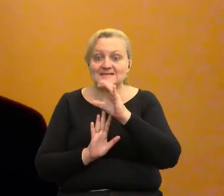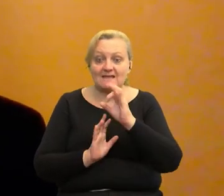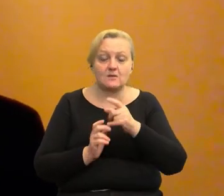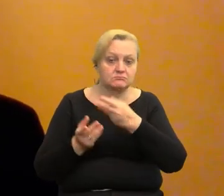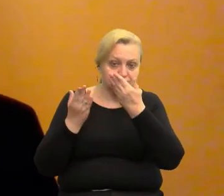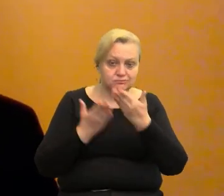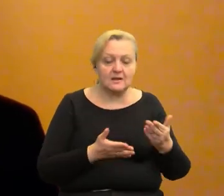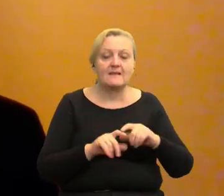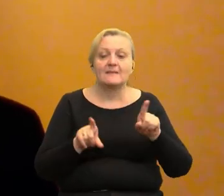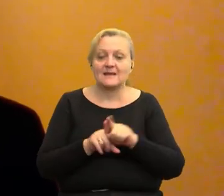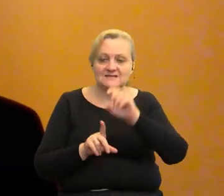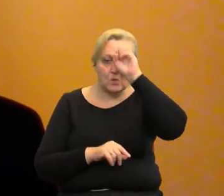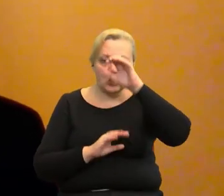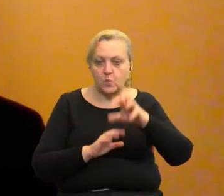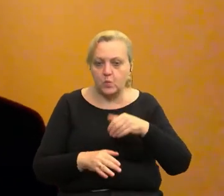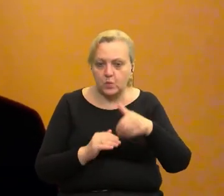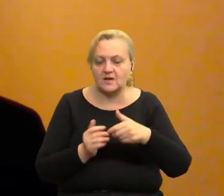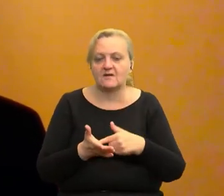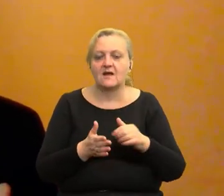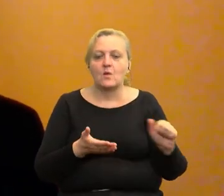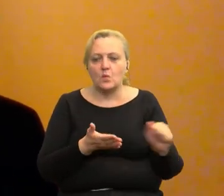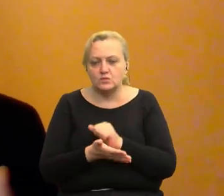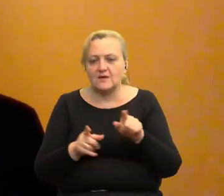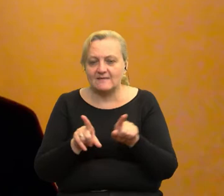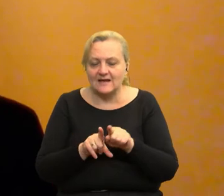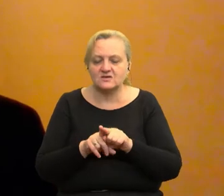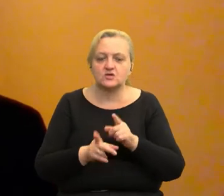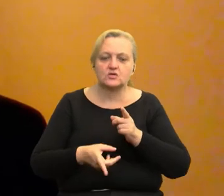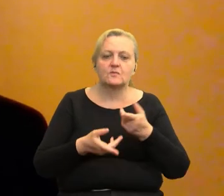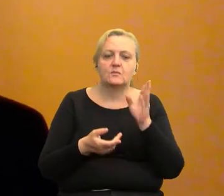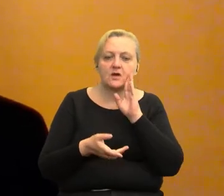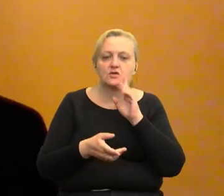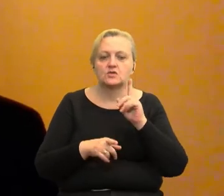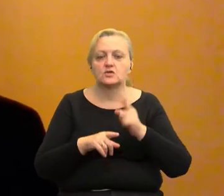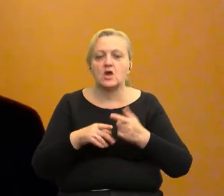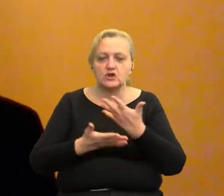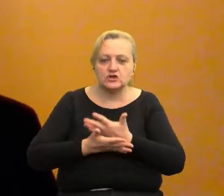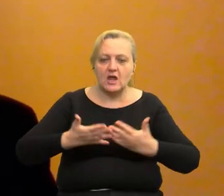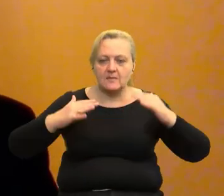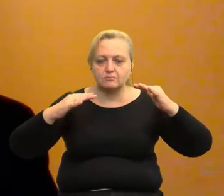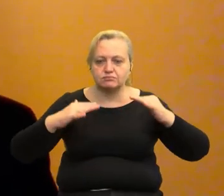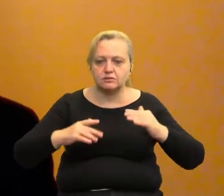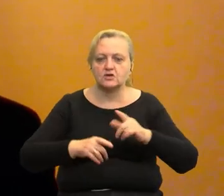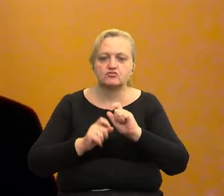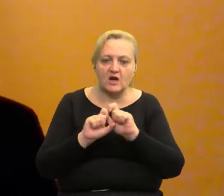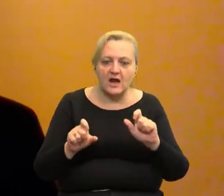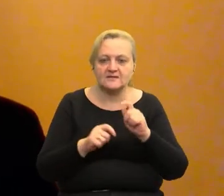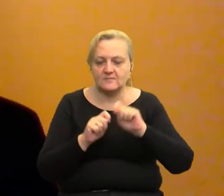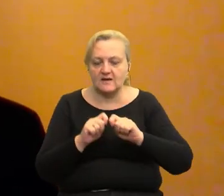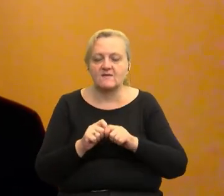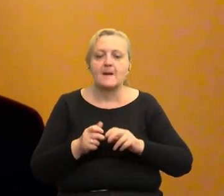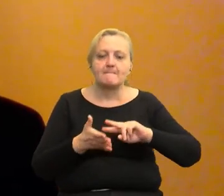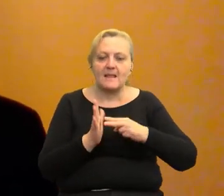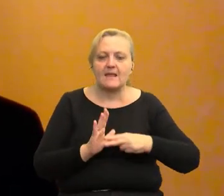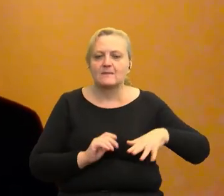sektor górnictwa, z nim związane usuwiska, monitorowanie prędkości opadania tych gruntów, mamy planowanie przestrzenne, zmiany